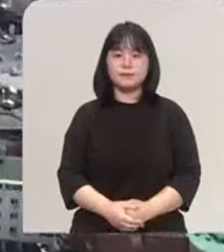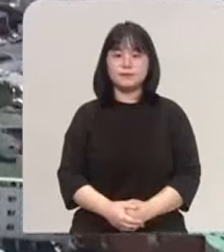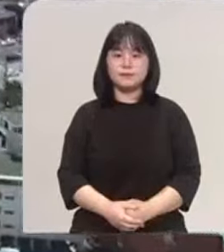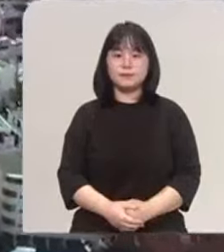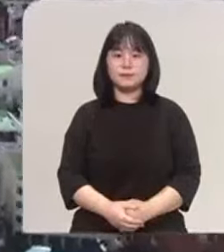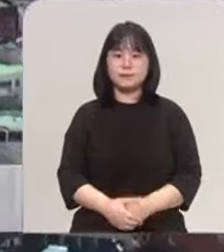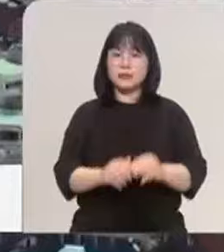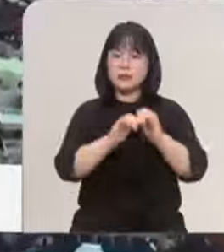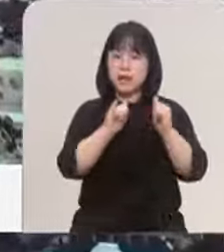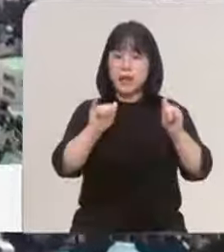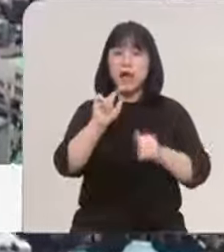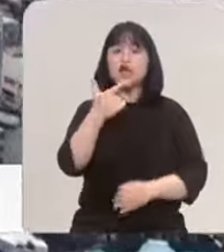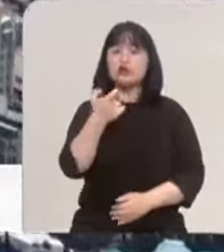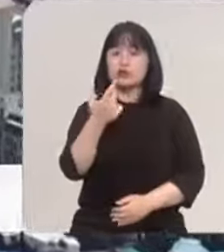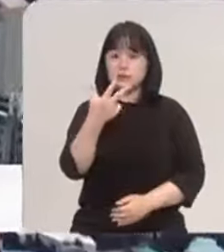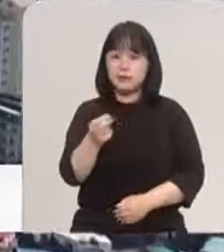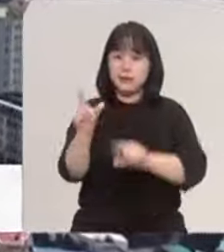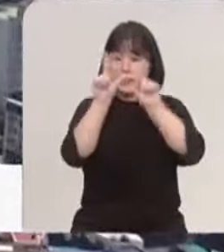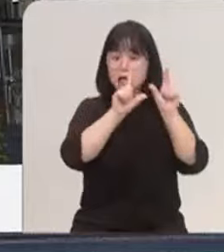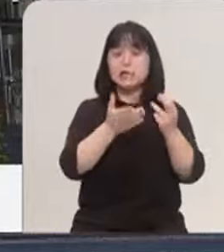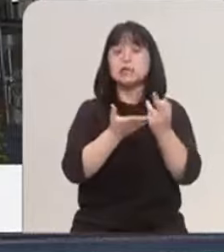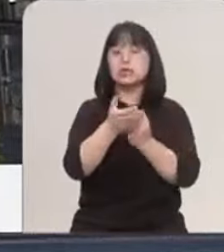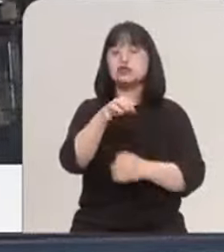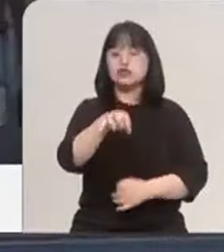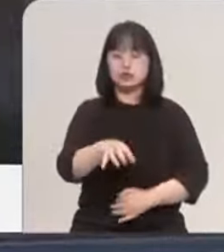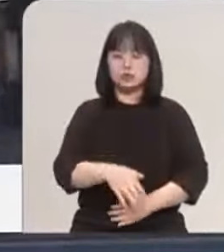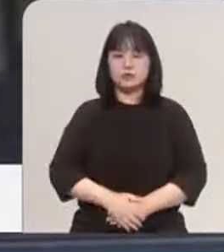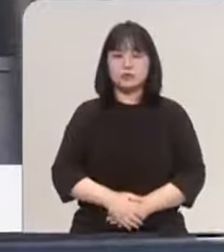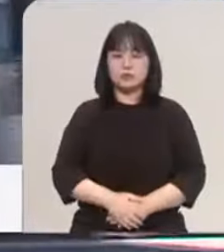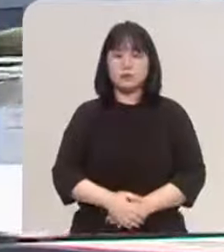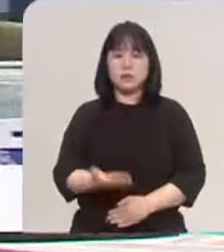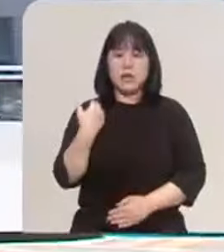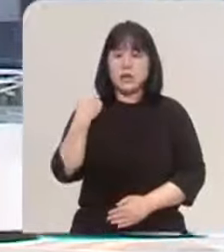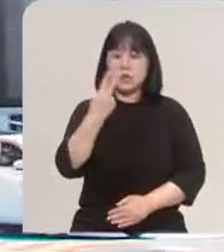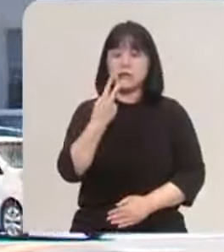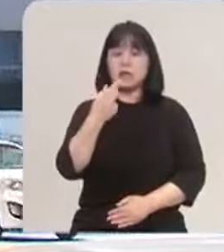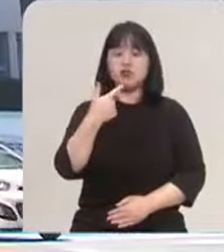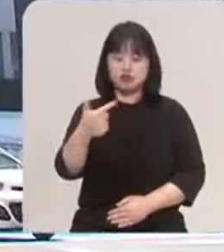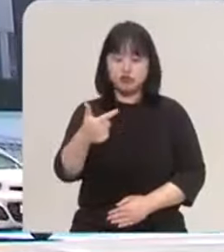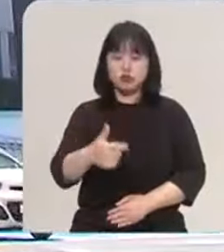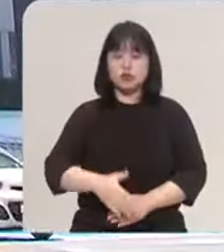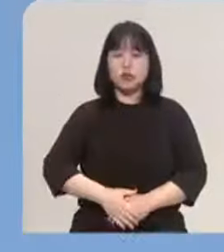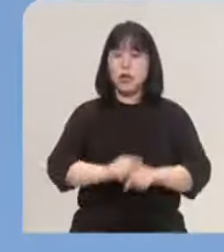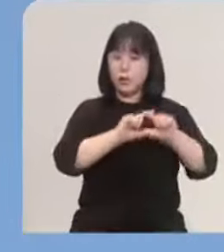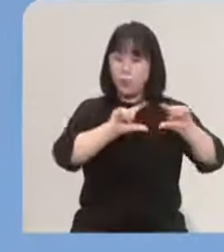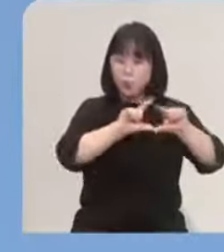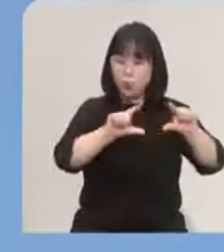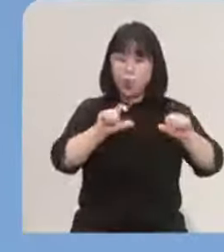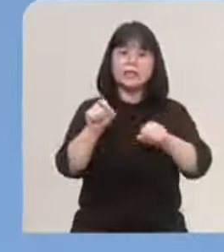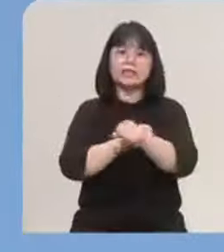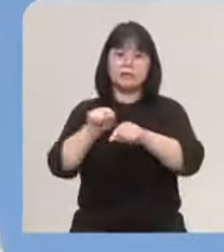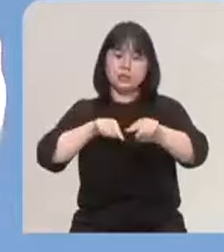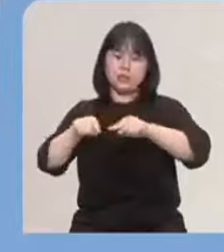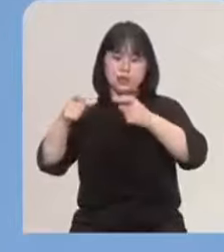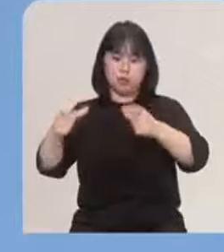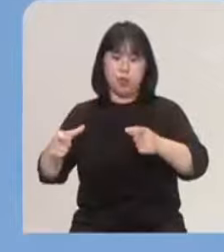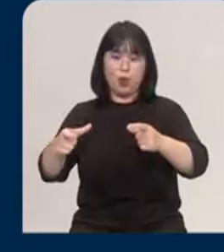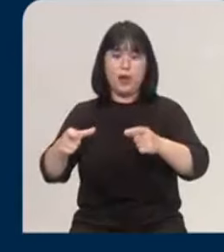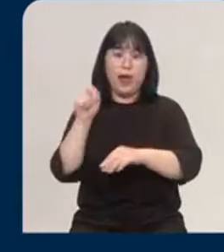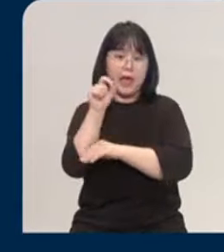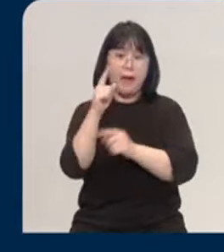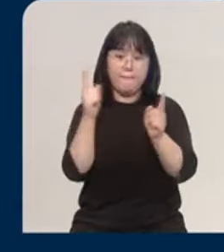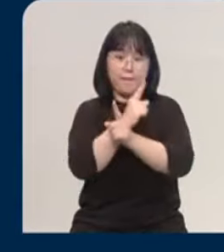인구 67만 명의 제주 특별자치도. 지난 2006년 일반 도에서 특별자치도로 행정 체제를 개편하면서